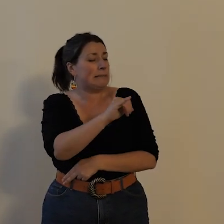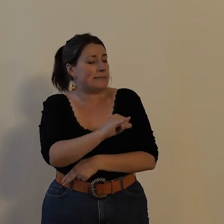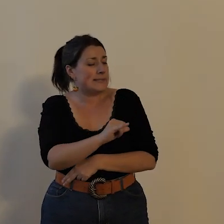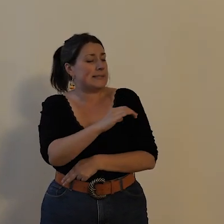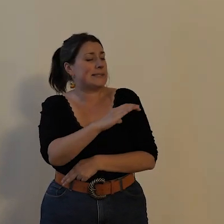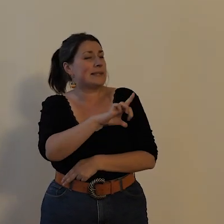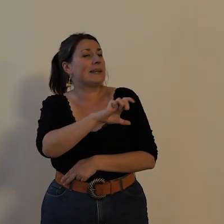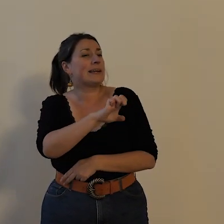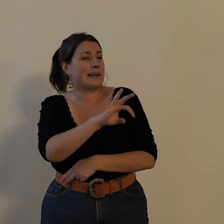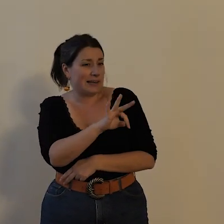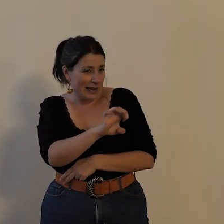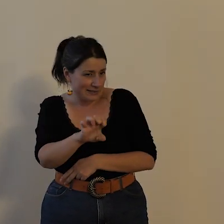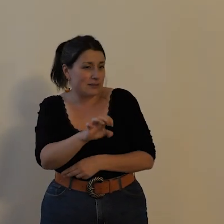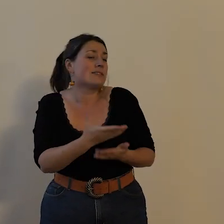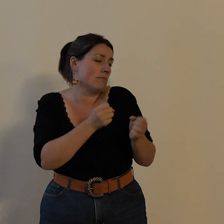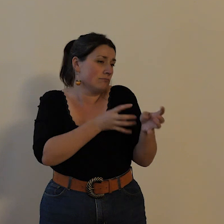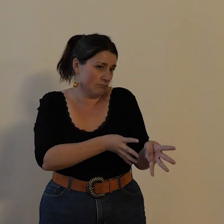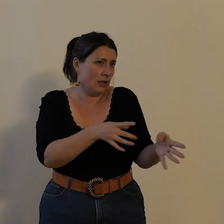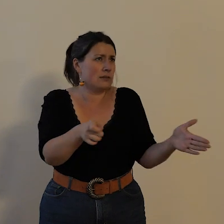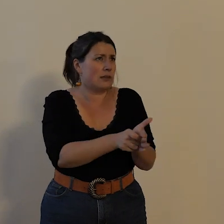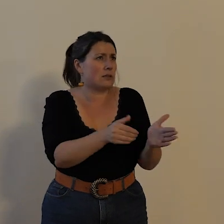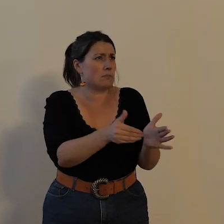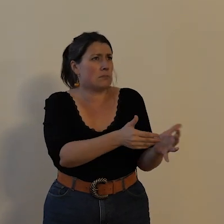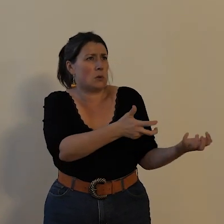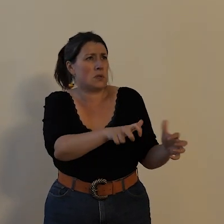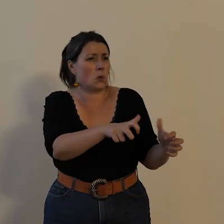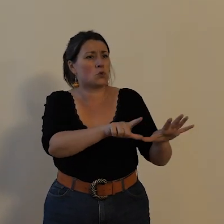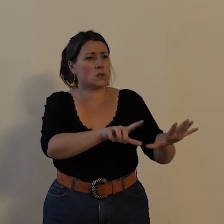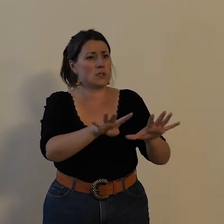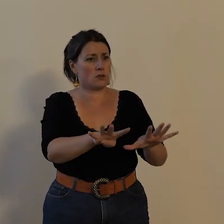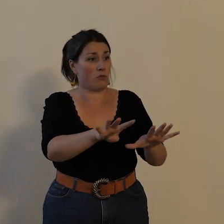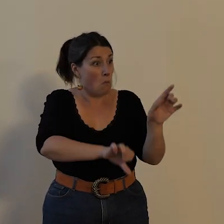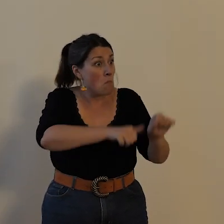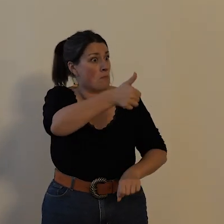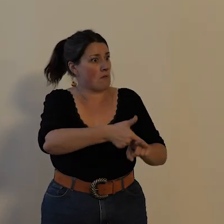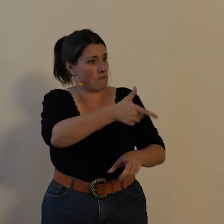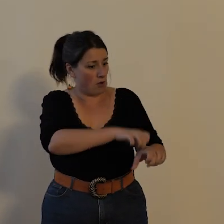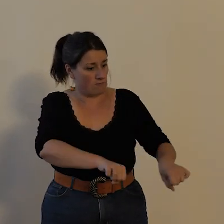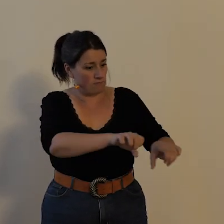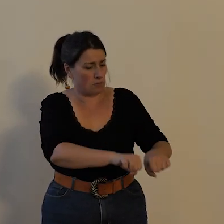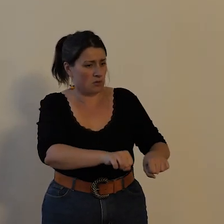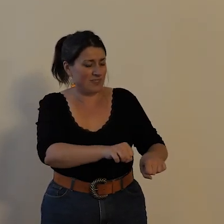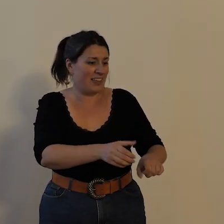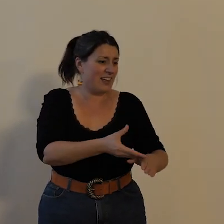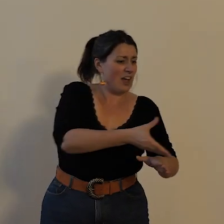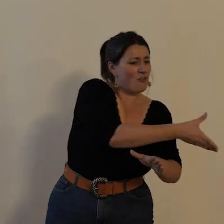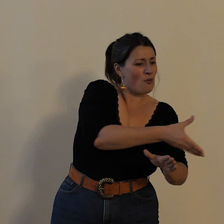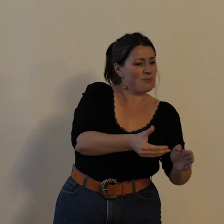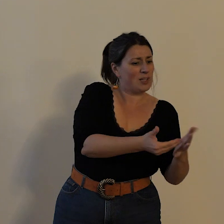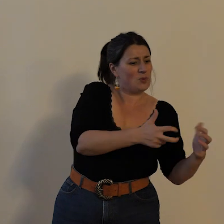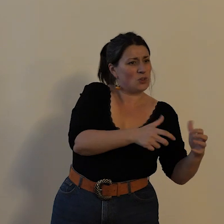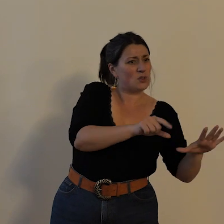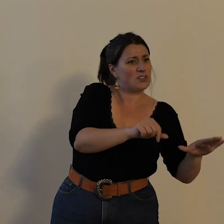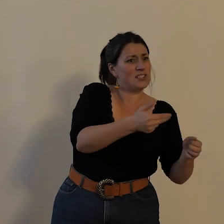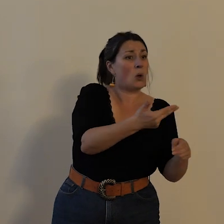est inventé en 1879 auparavant dans les années 1870 c'est le grand bi